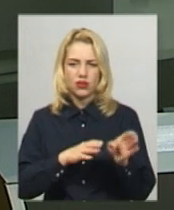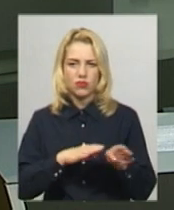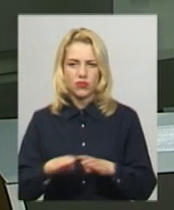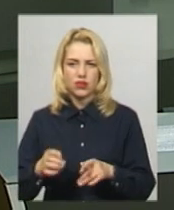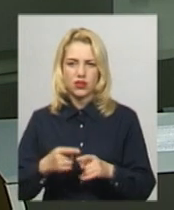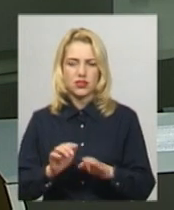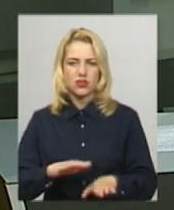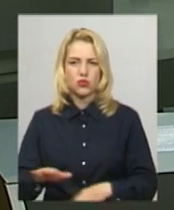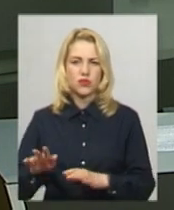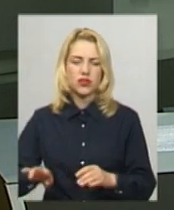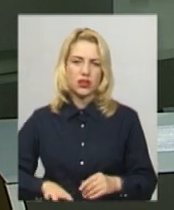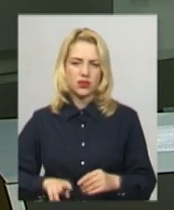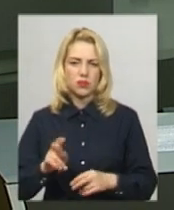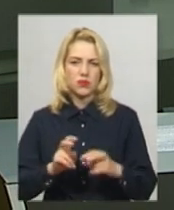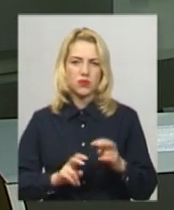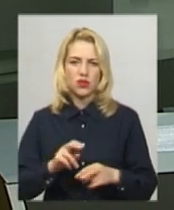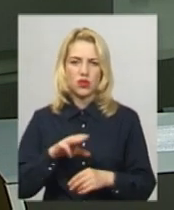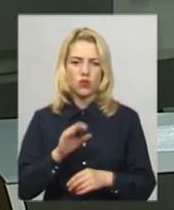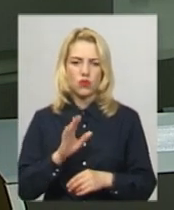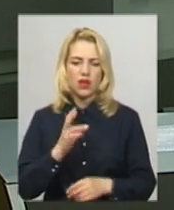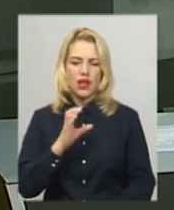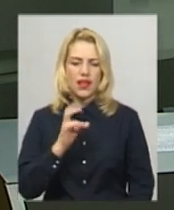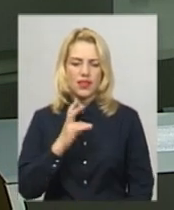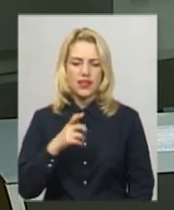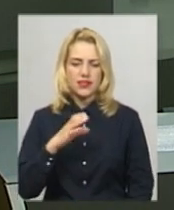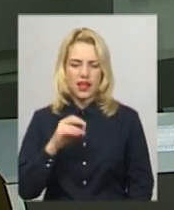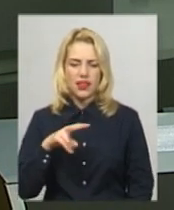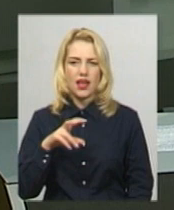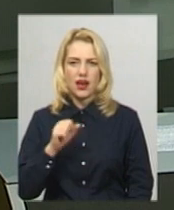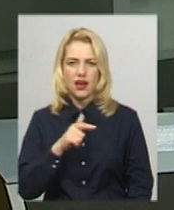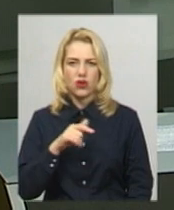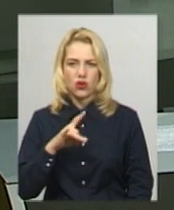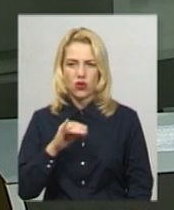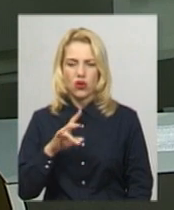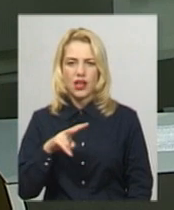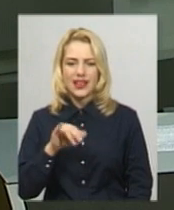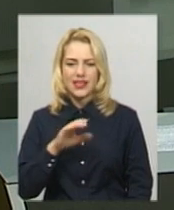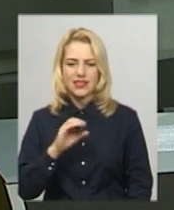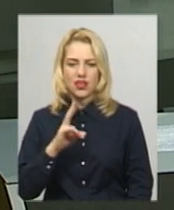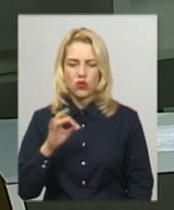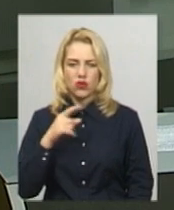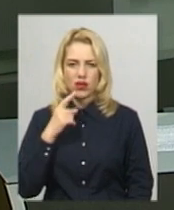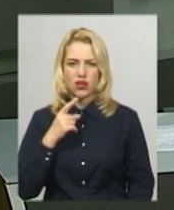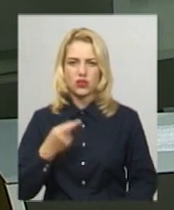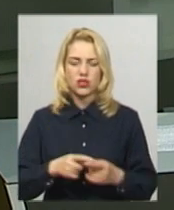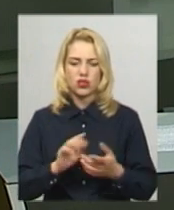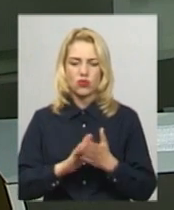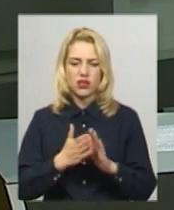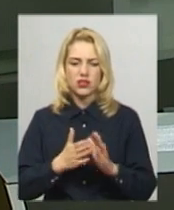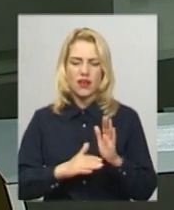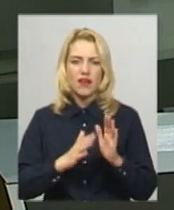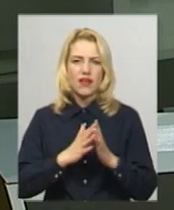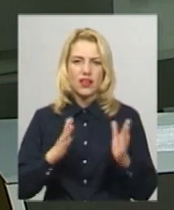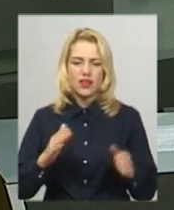Заступник директора підприємства ТОВ «Анцелко Агро» Анатолій Лисенко каже, про ситуацію у Великому Жванчику знає.